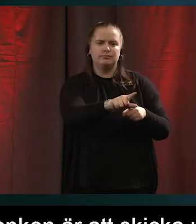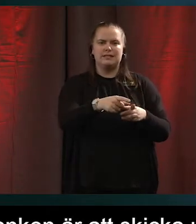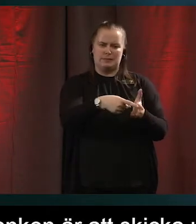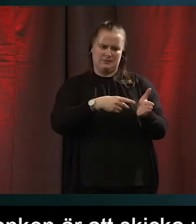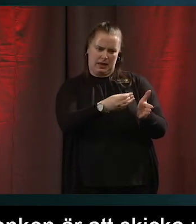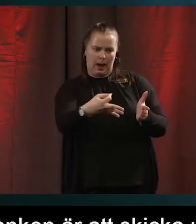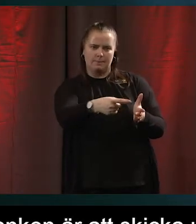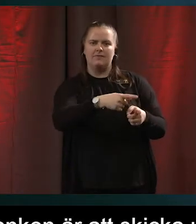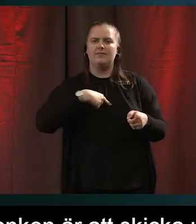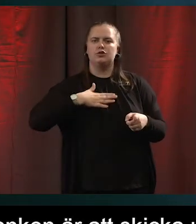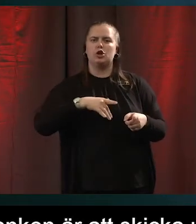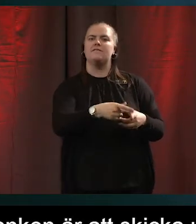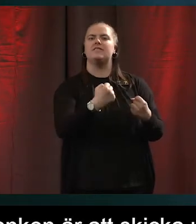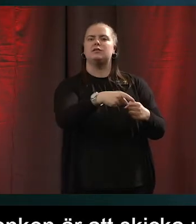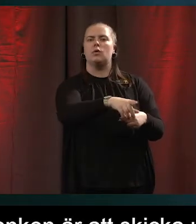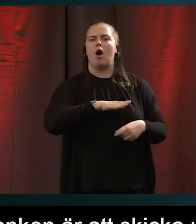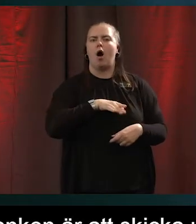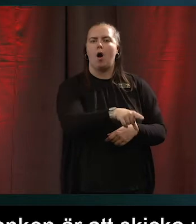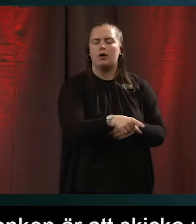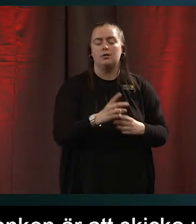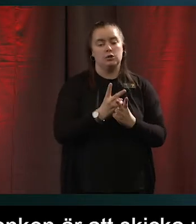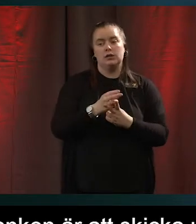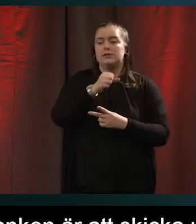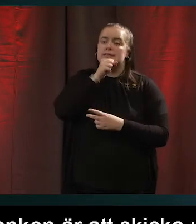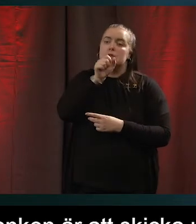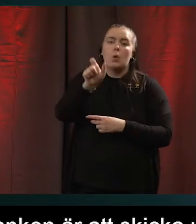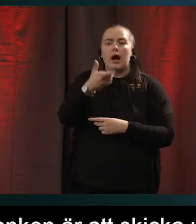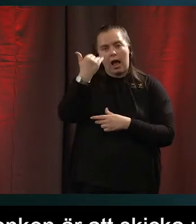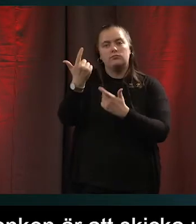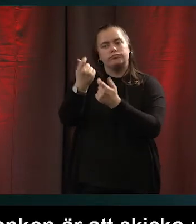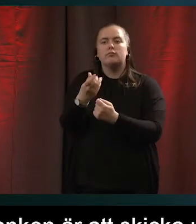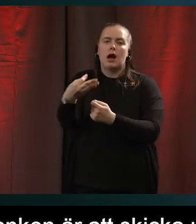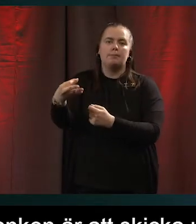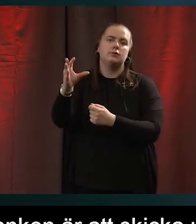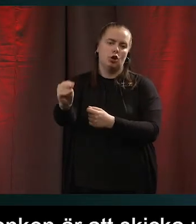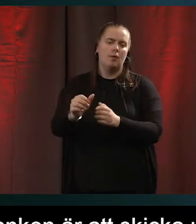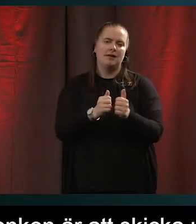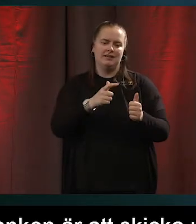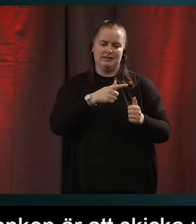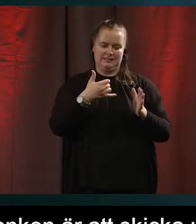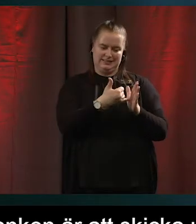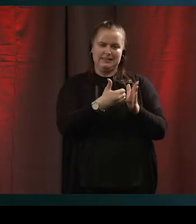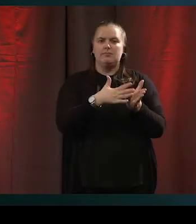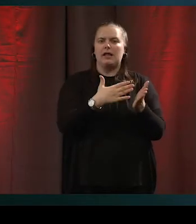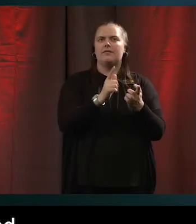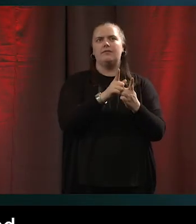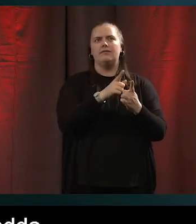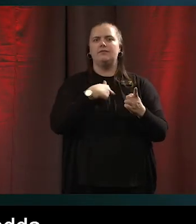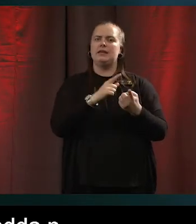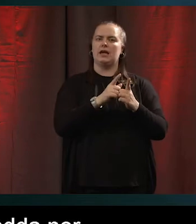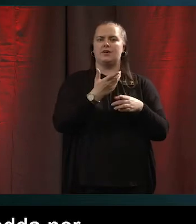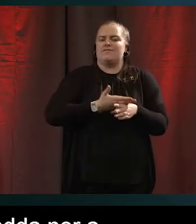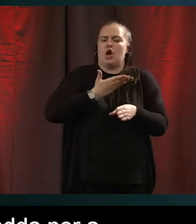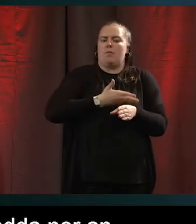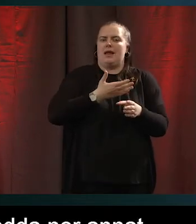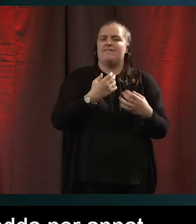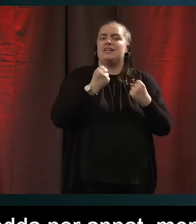har. Så att seniorer kan givetvis ladda ner andra appar men att vi har preppat egentligen surfplattorna med viktiga appar som vi